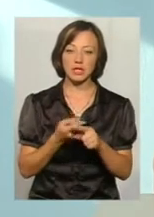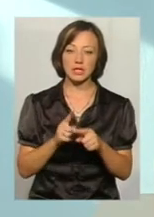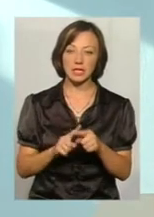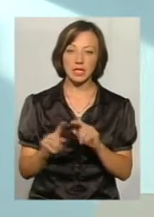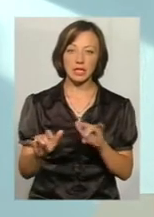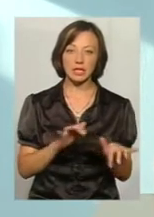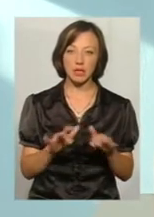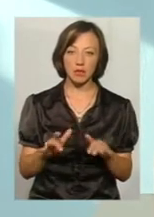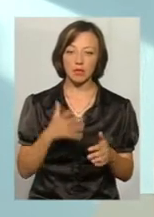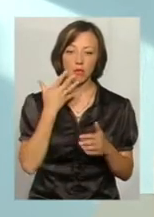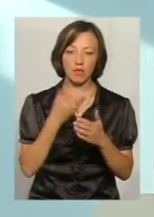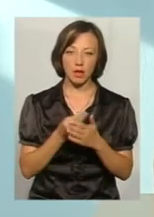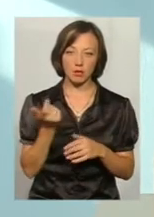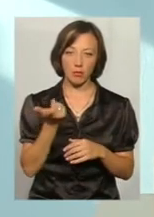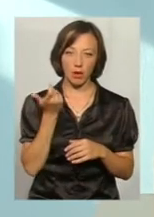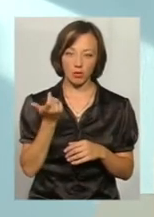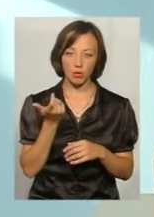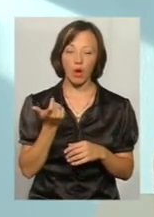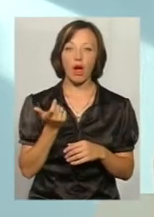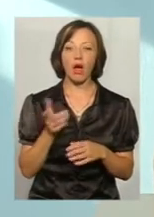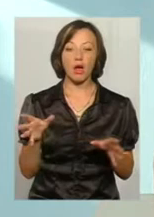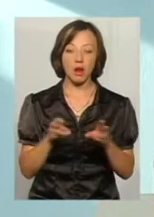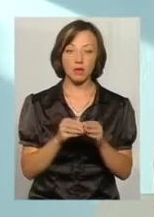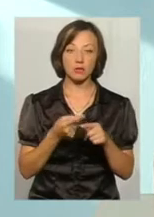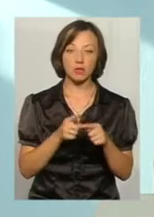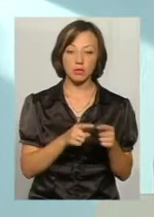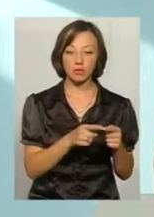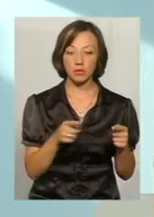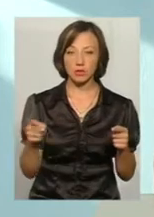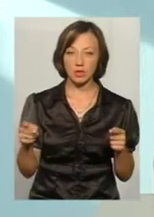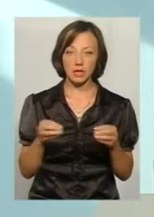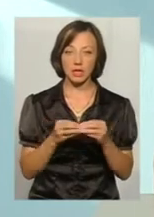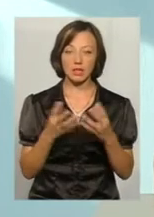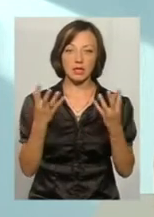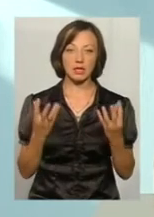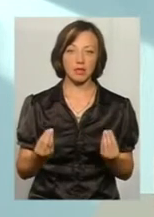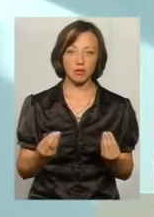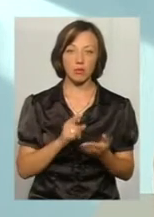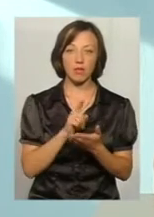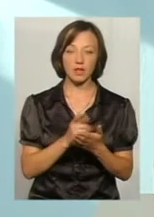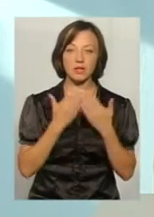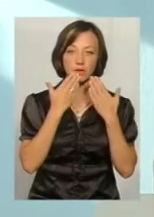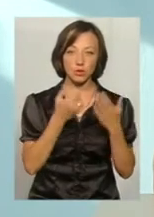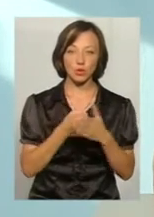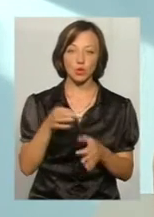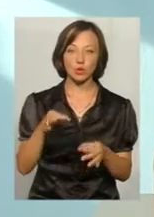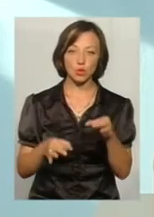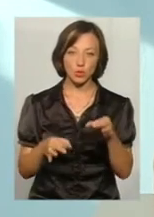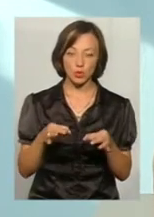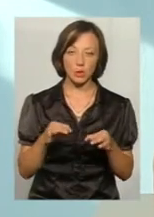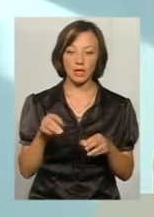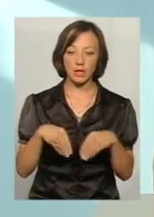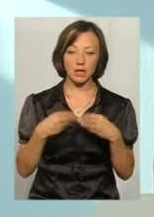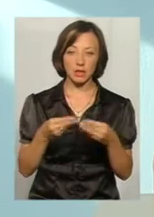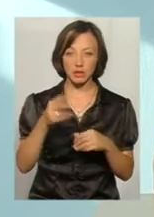дій щодо власного майна. Разом з тим, протягом цього часу, 10 робочих днів, ви повинні звернутися до суду та